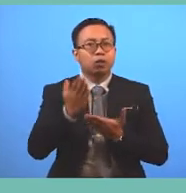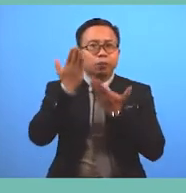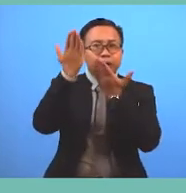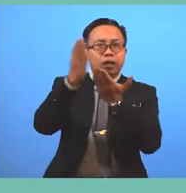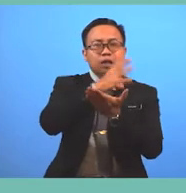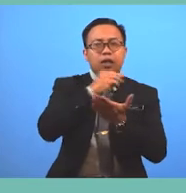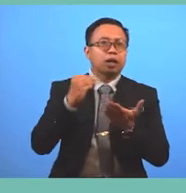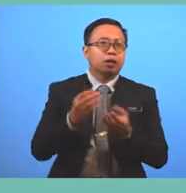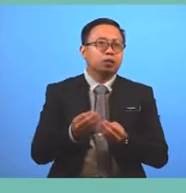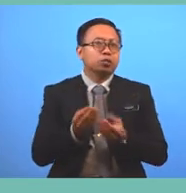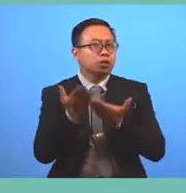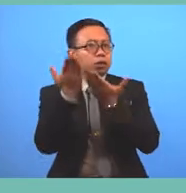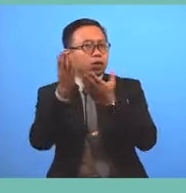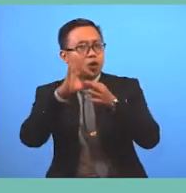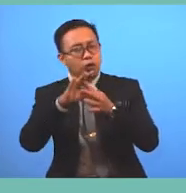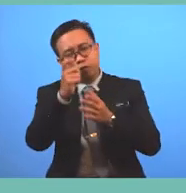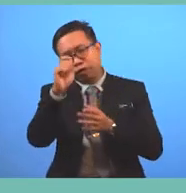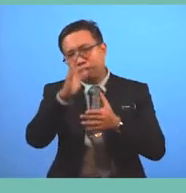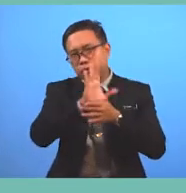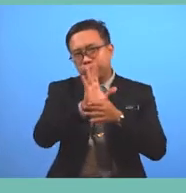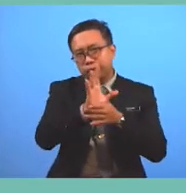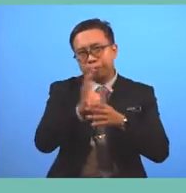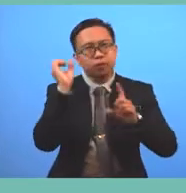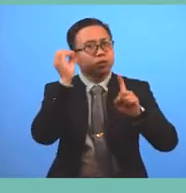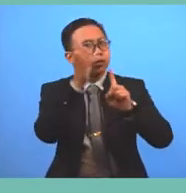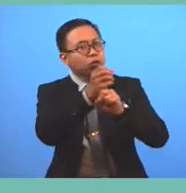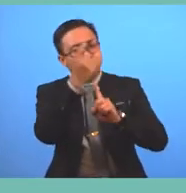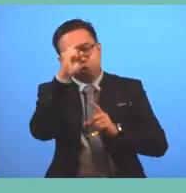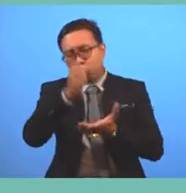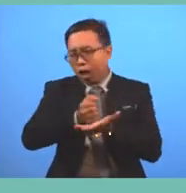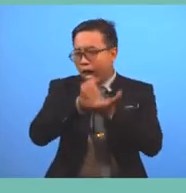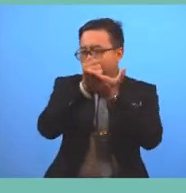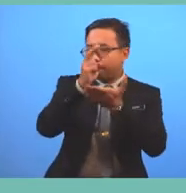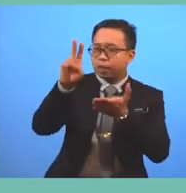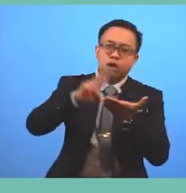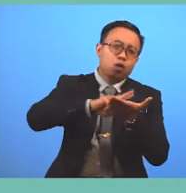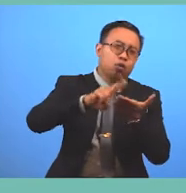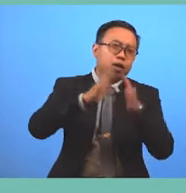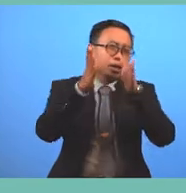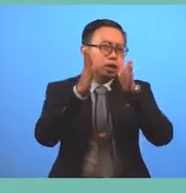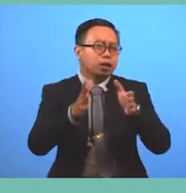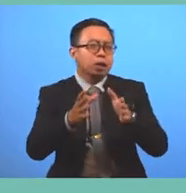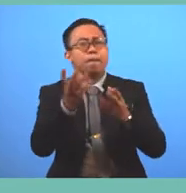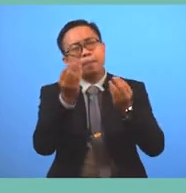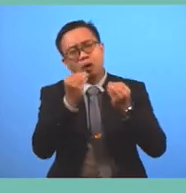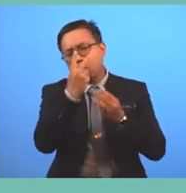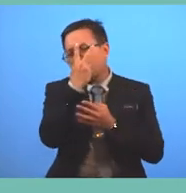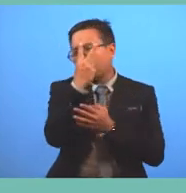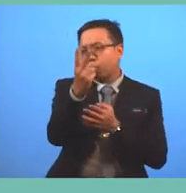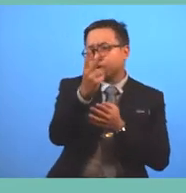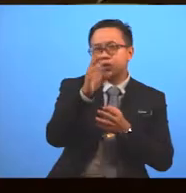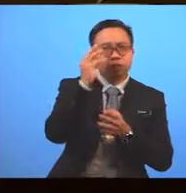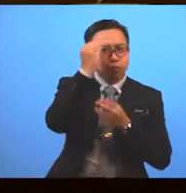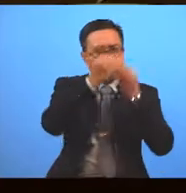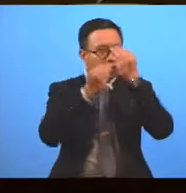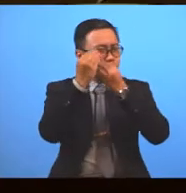the film The purpose of most film review is to help the reader In determining whether they want to watch the movie